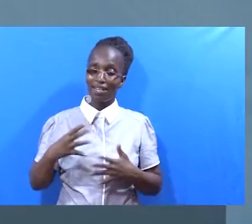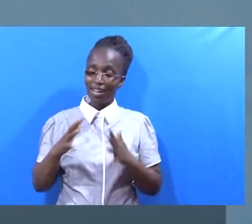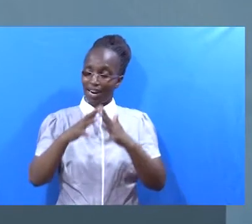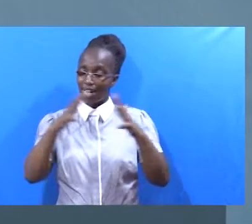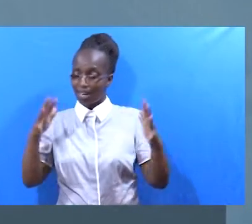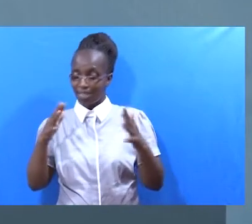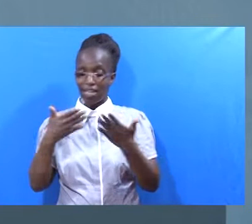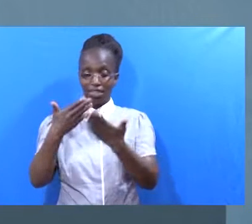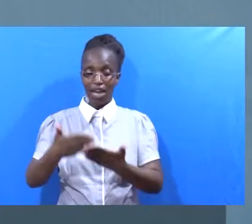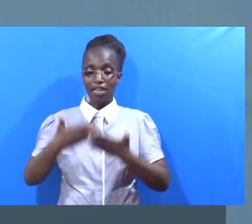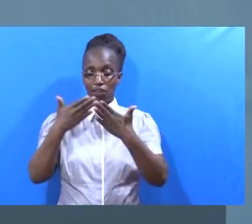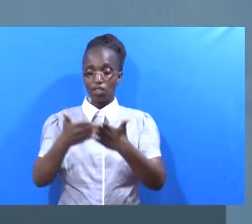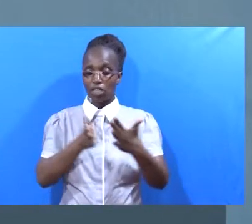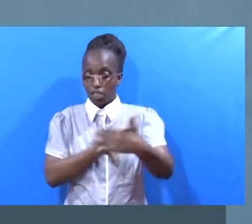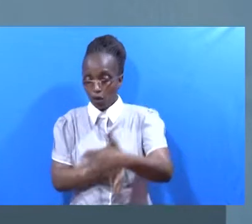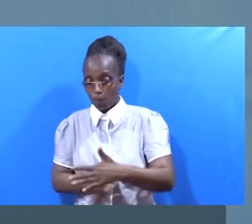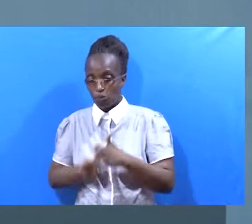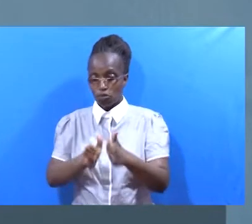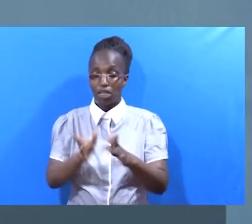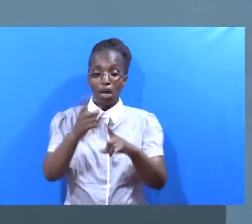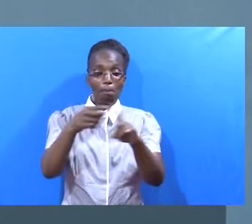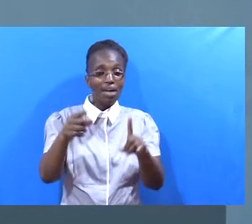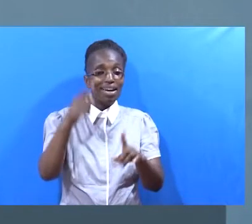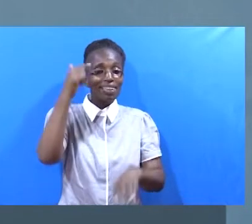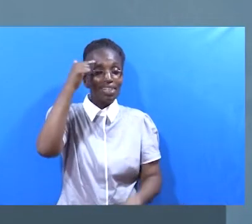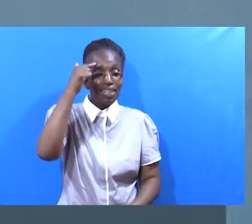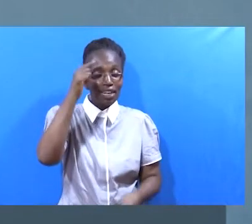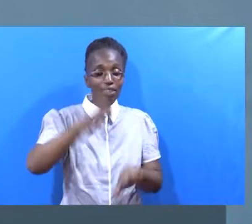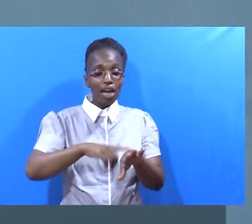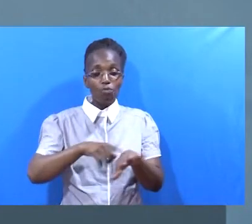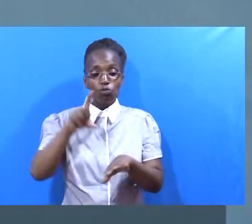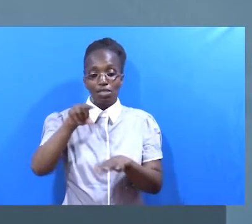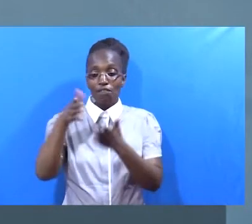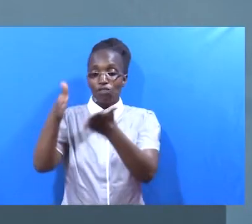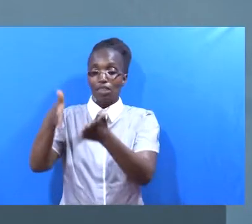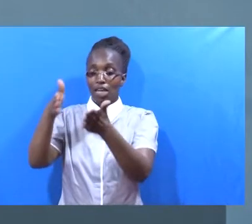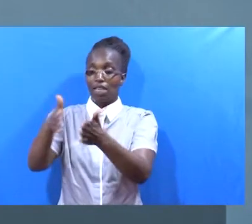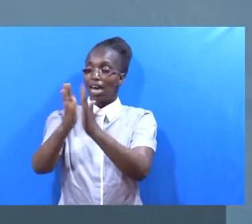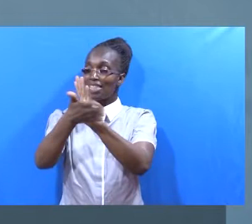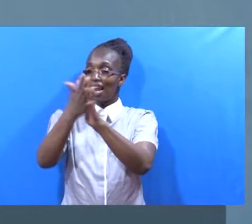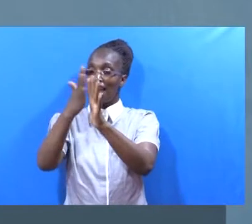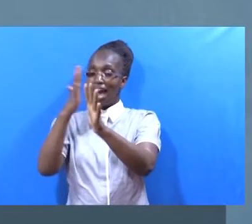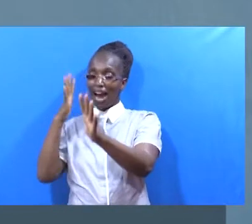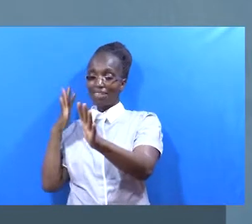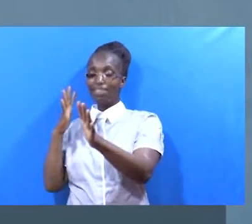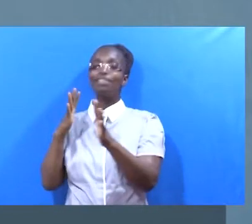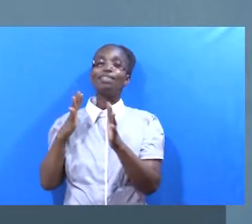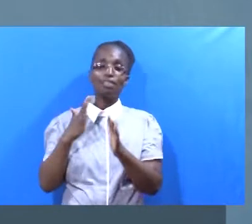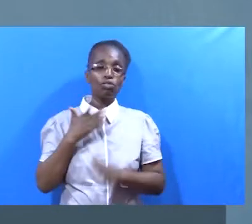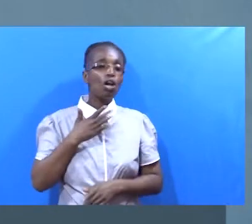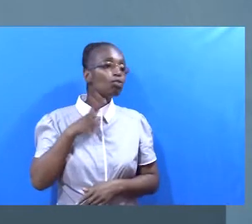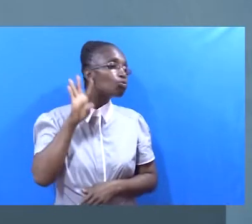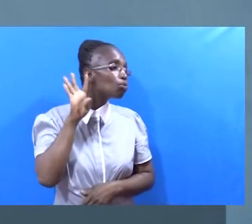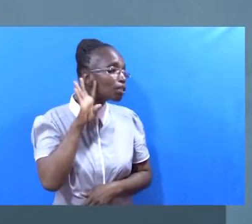wakuu Jio wanape wa kibao mbele katika jambo Lakini bufikiria ukiwa pale kwa ile laini Mara gafla